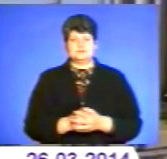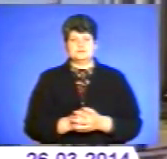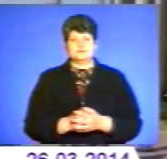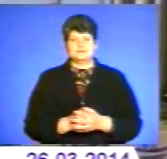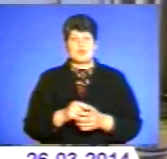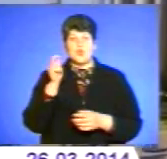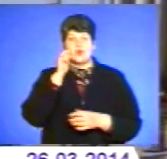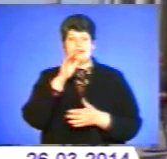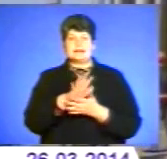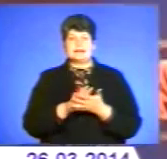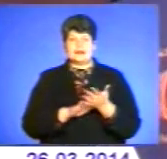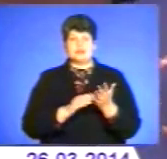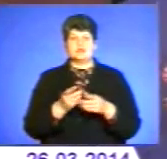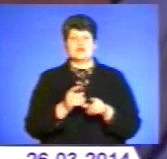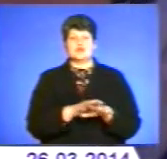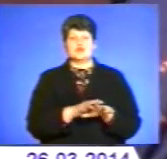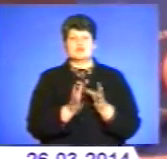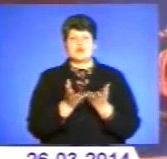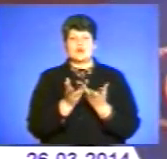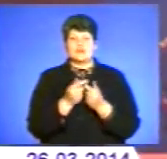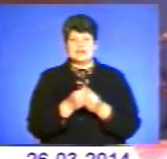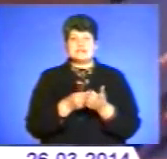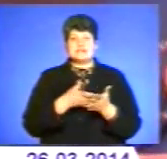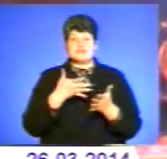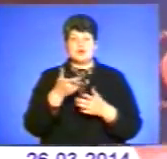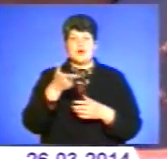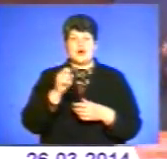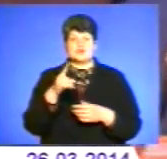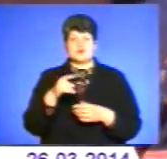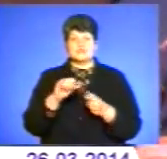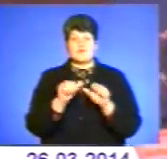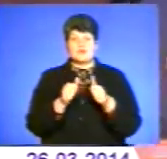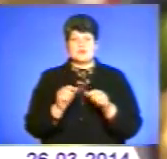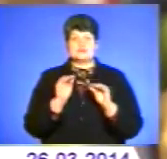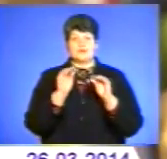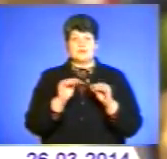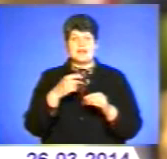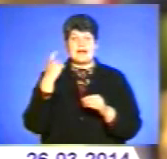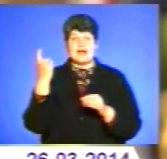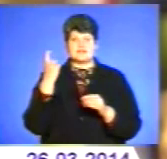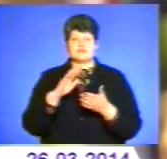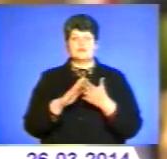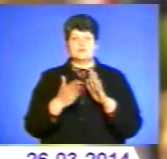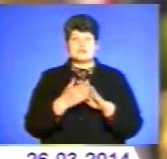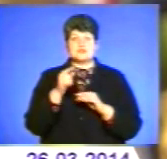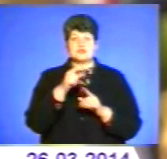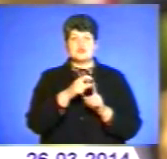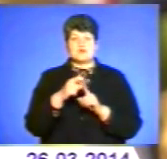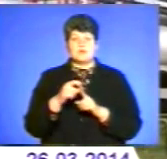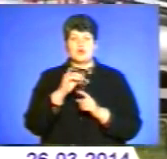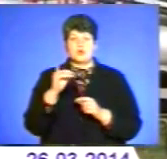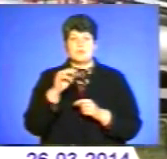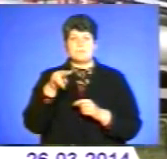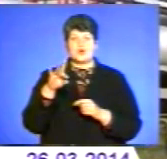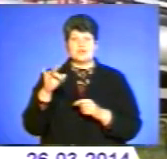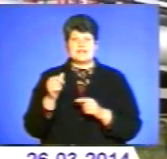Україна і далі розраховуватиме ціну російського газу за формулою, встановленою харківськими домовленостями. За словами Юрія Продана,